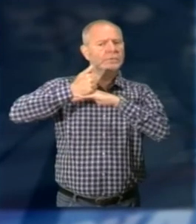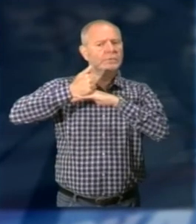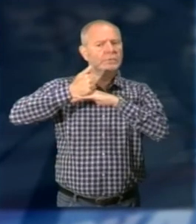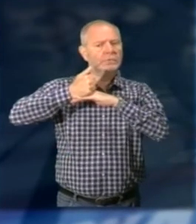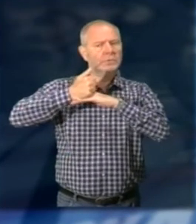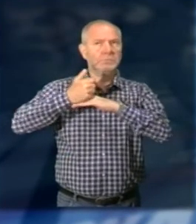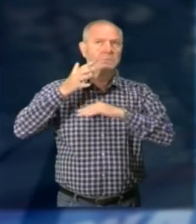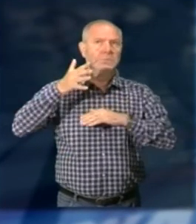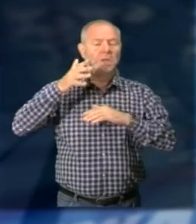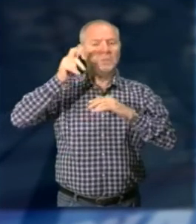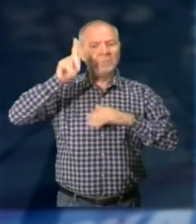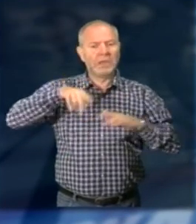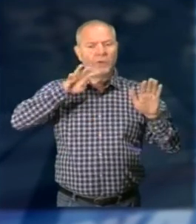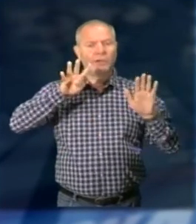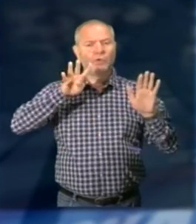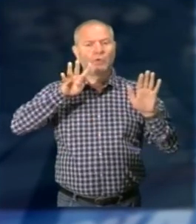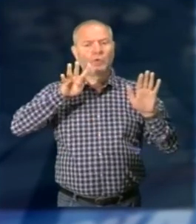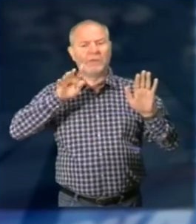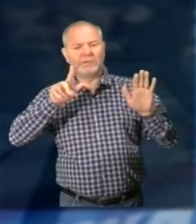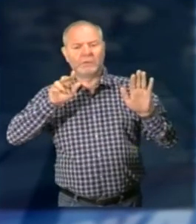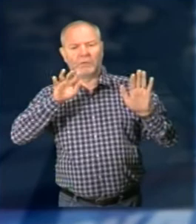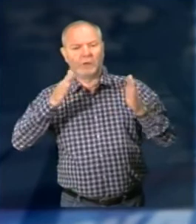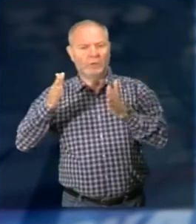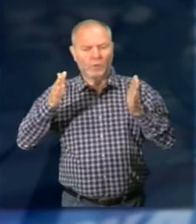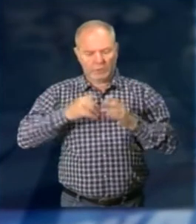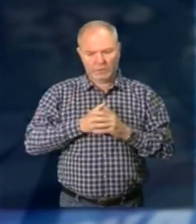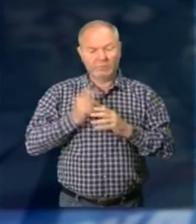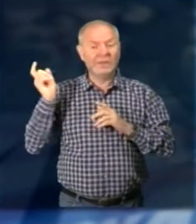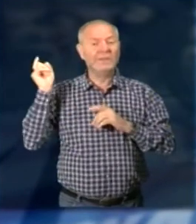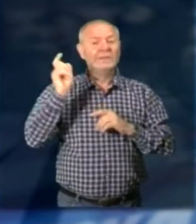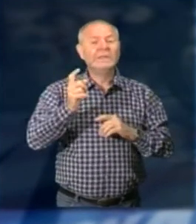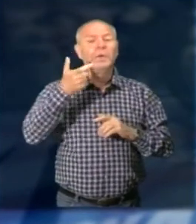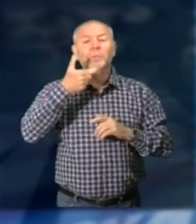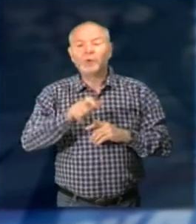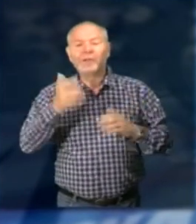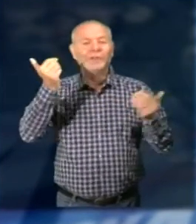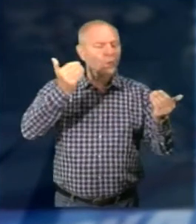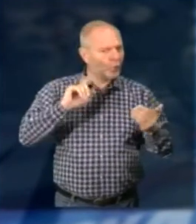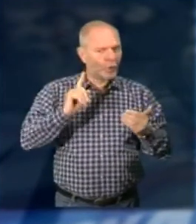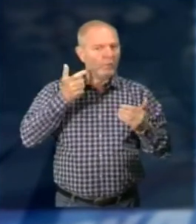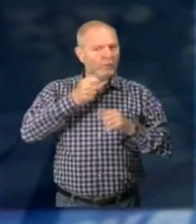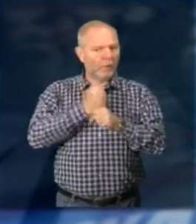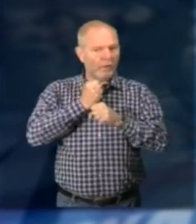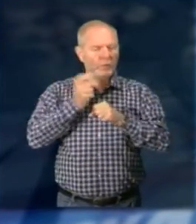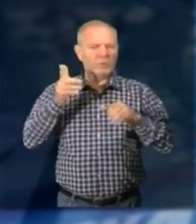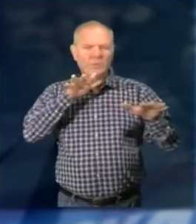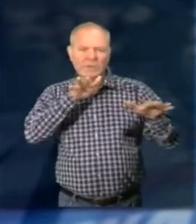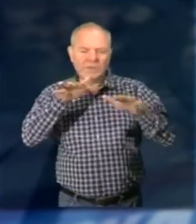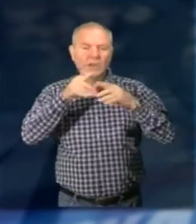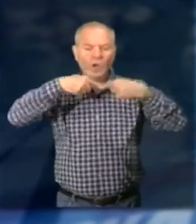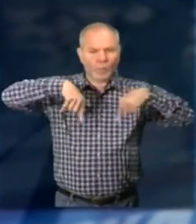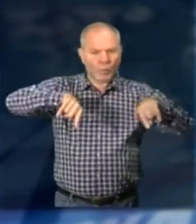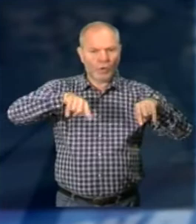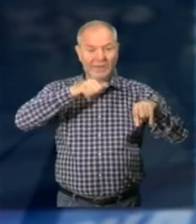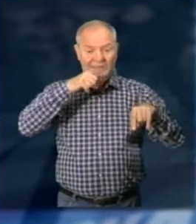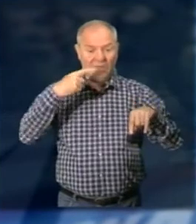alla fine degli anni 90 Ma la sua non è stata una visita di cortesia Bensì di lavoro Ha coordinato la riunione proprio in